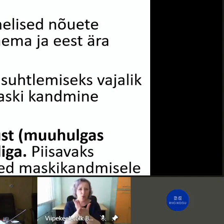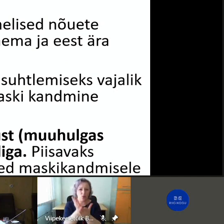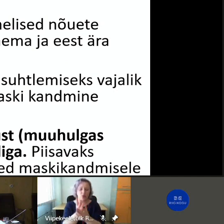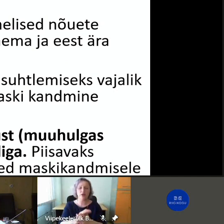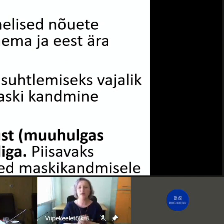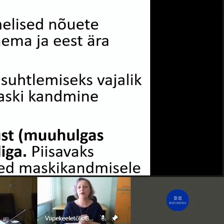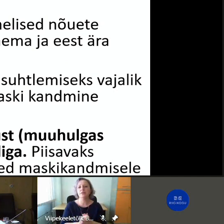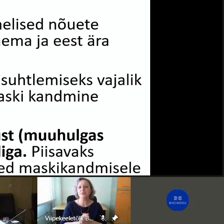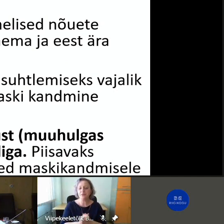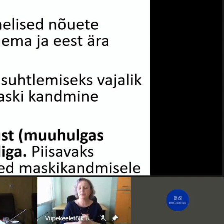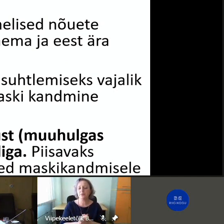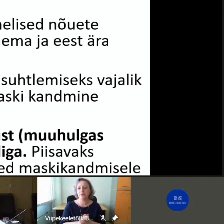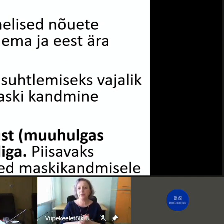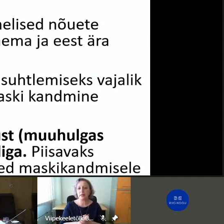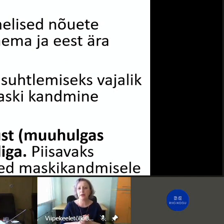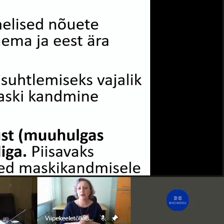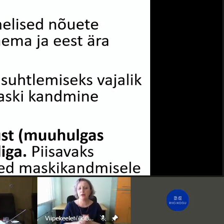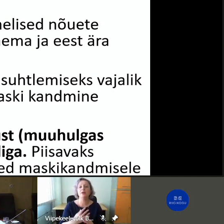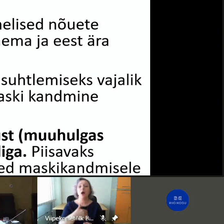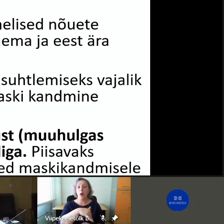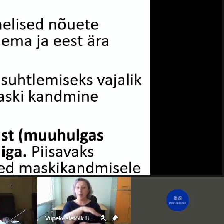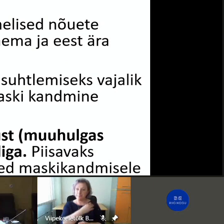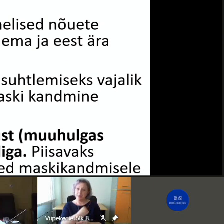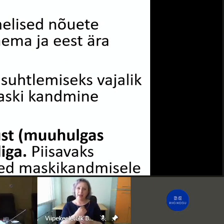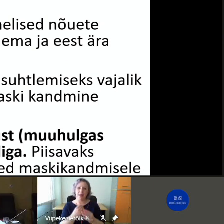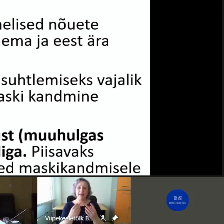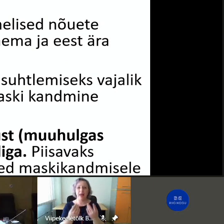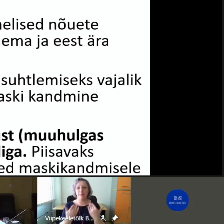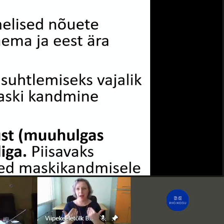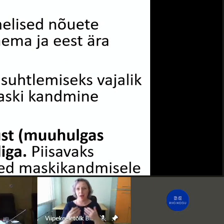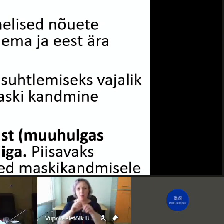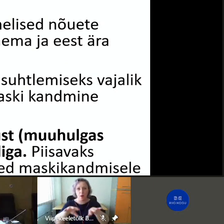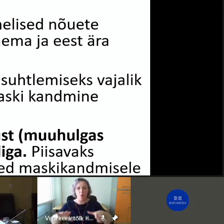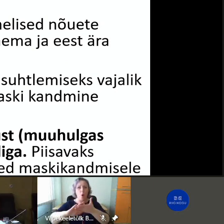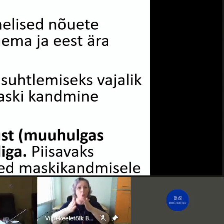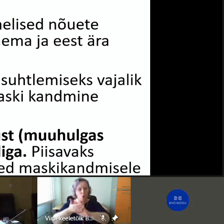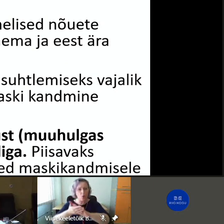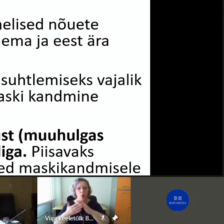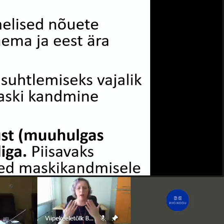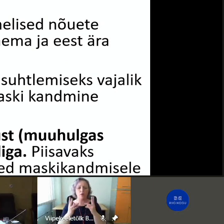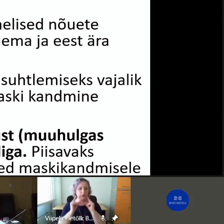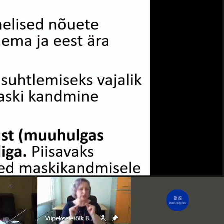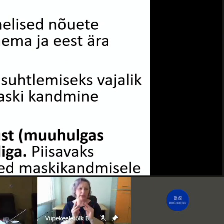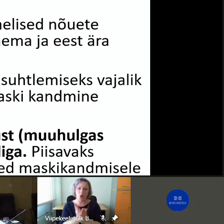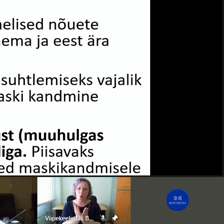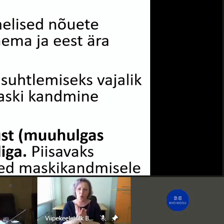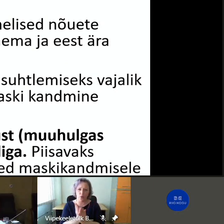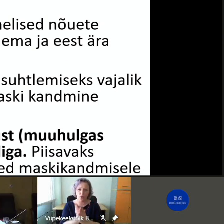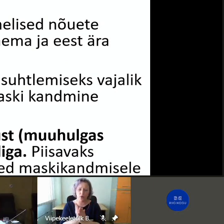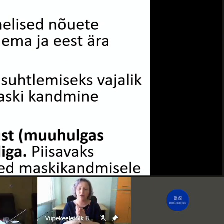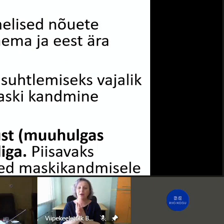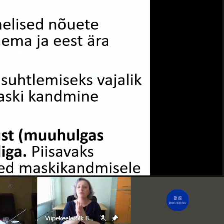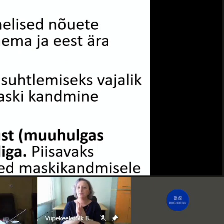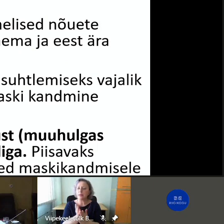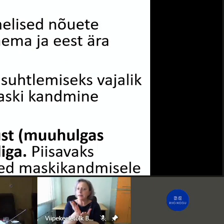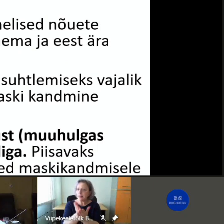Ja kuna meie epidemioloogiline olukord Eestis on praegu väga tõsine, siis kindlasti